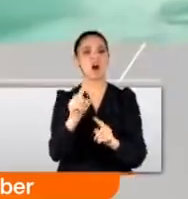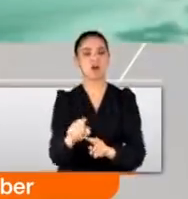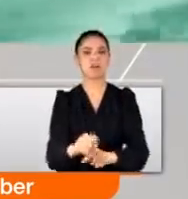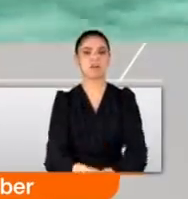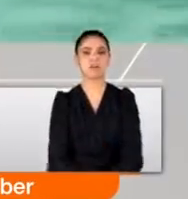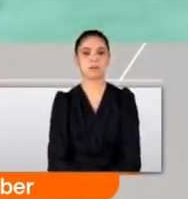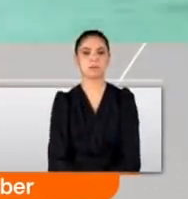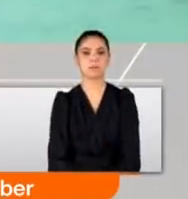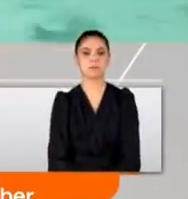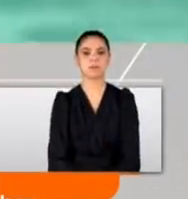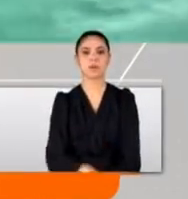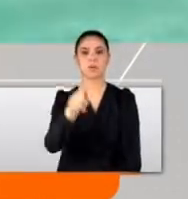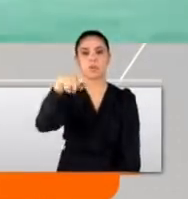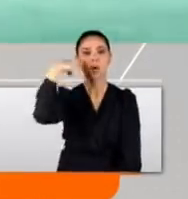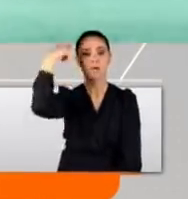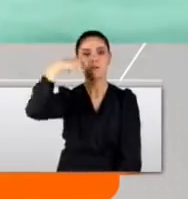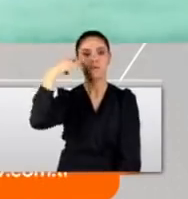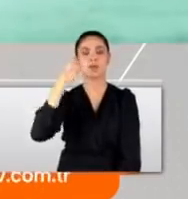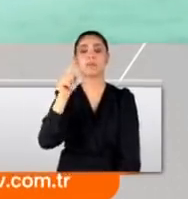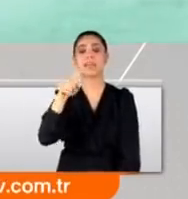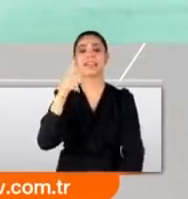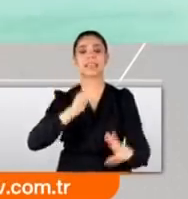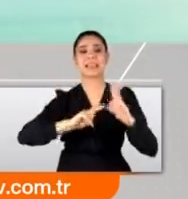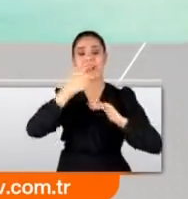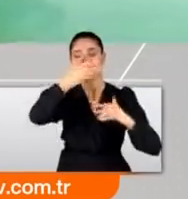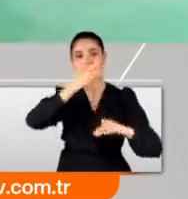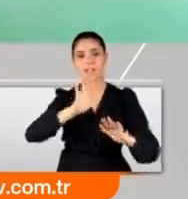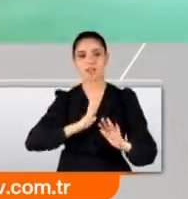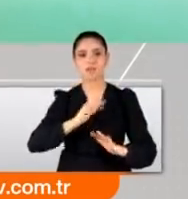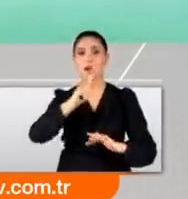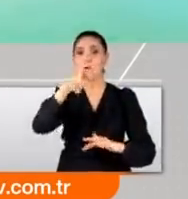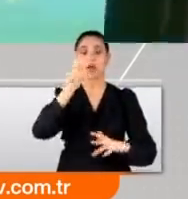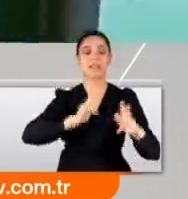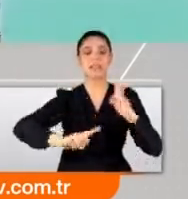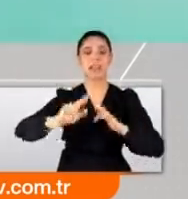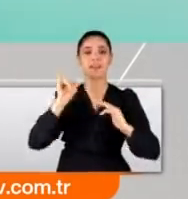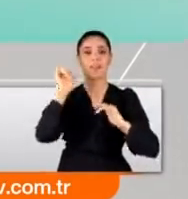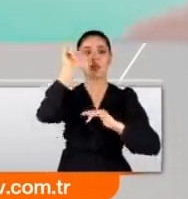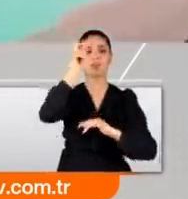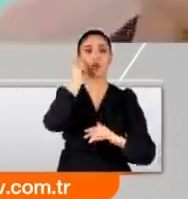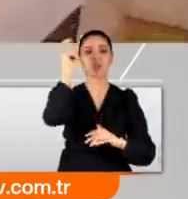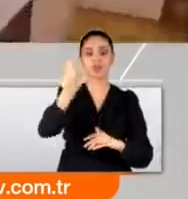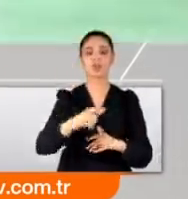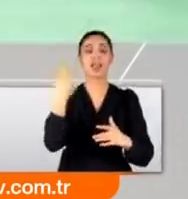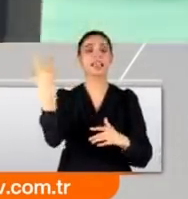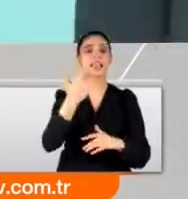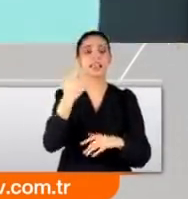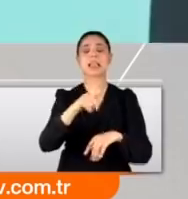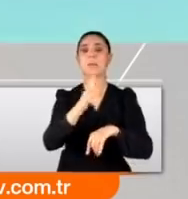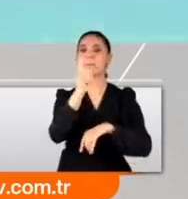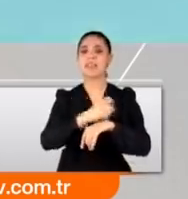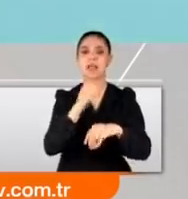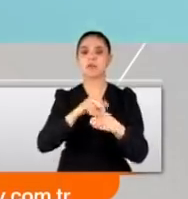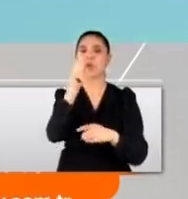Bir çizgi kahraman olan Iron Man'in kıyafetine benziyor ve o kıyafette uçan biri saatte 135 kilometre hıza